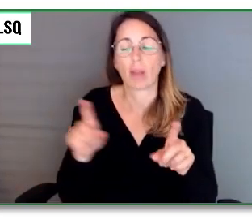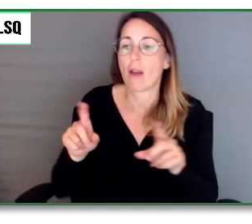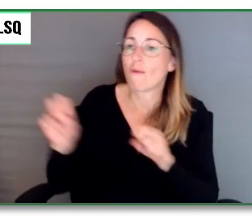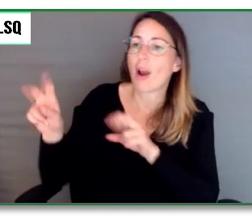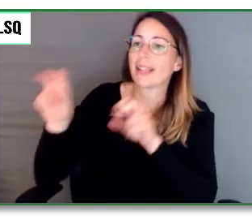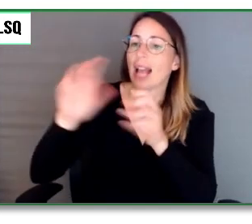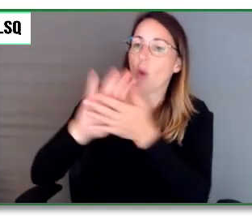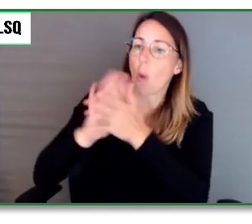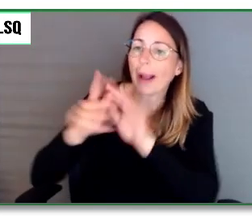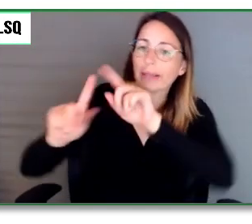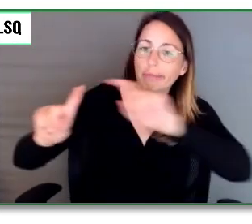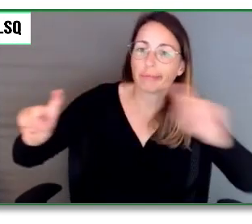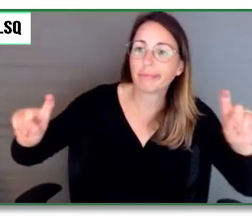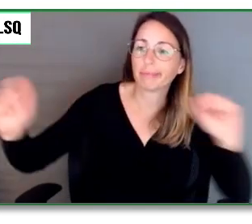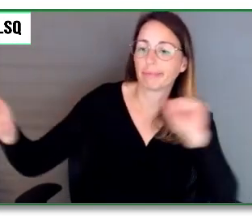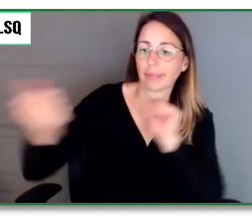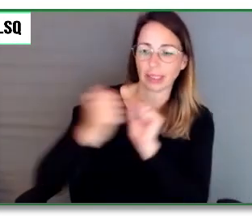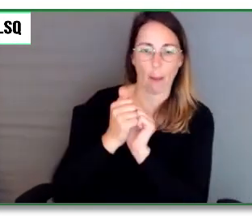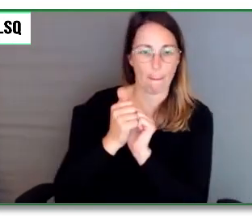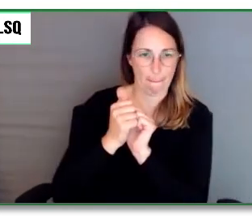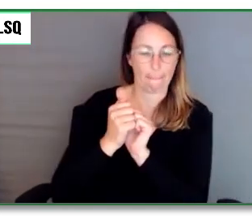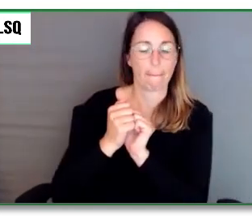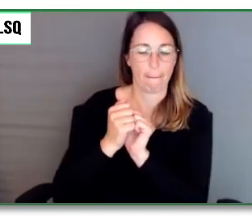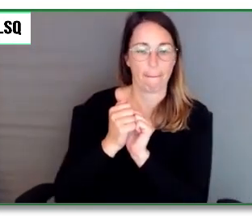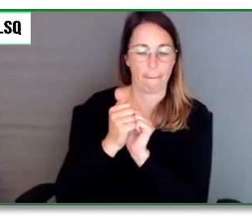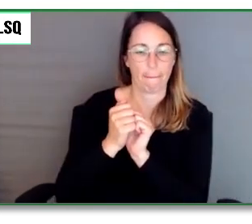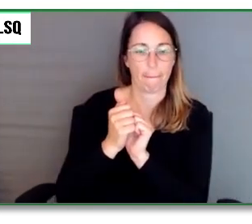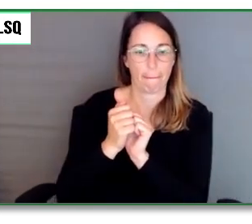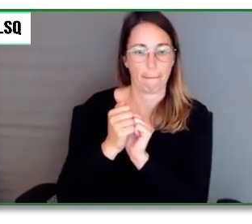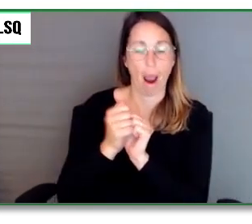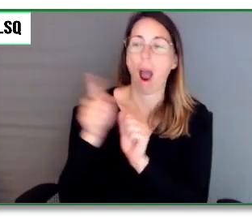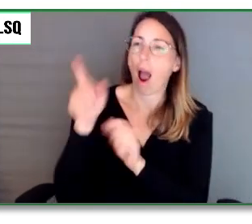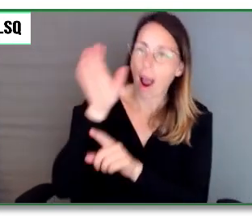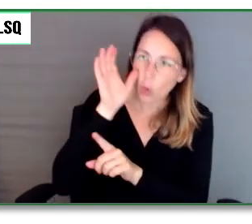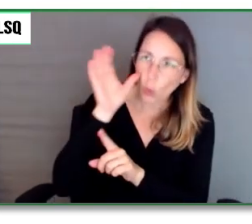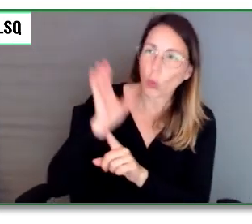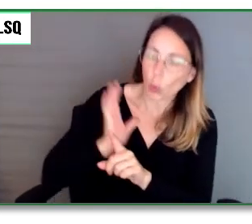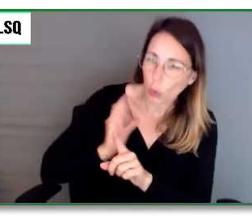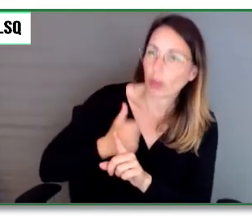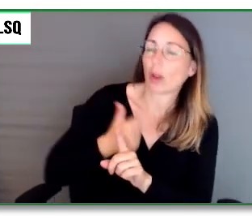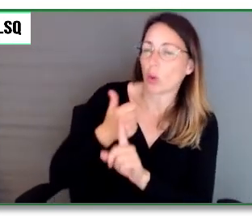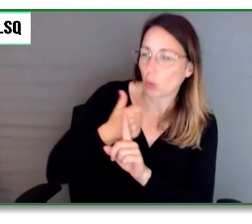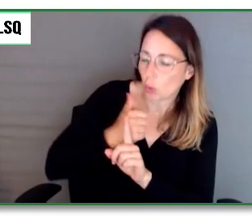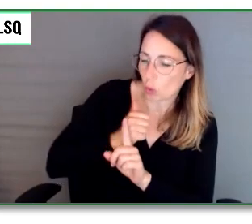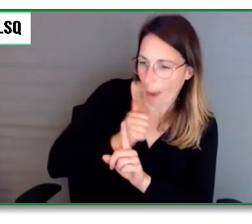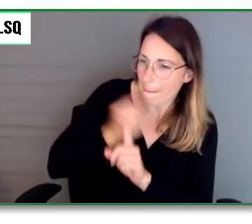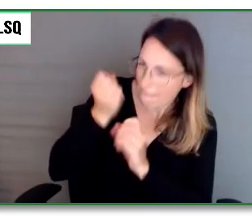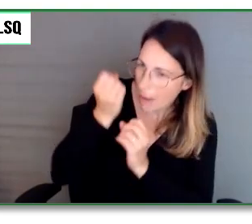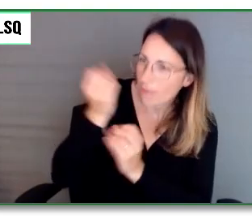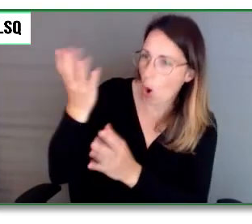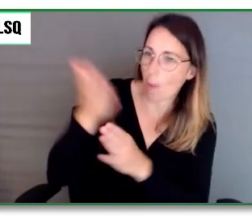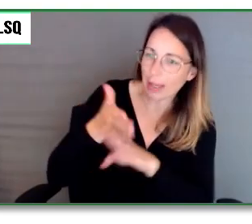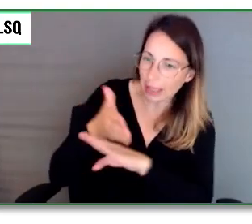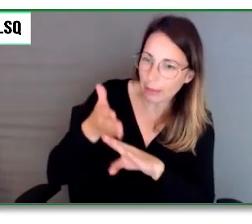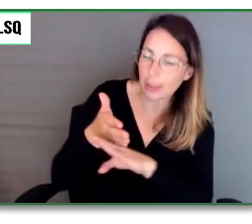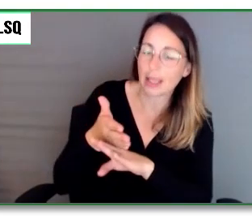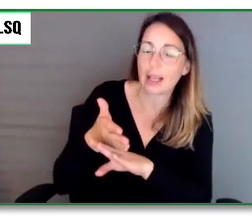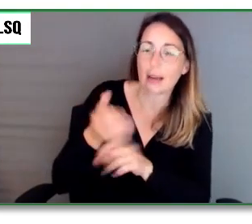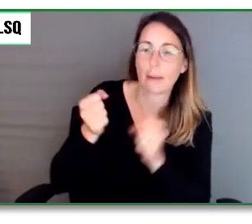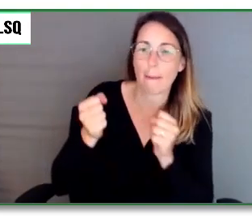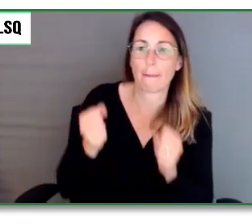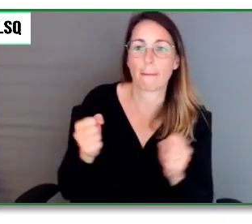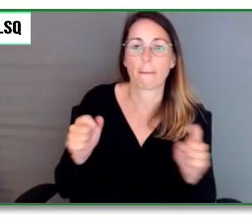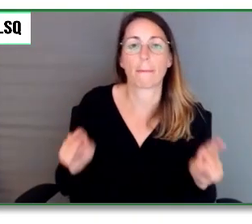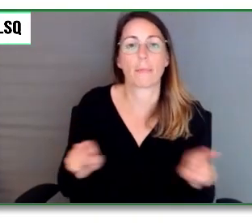l'industrie écoute nos discours sur l'accessibilité et pour qu puisse également utiliser nos outils pour